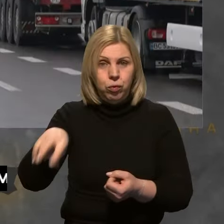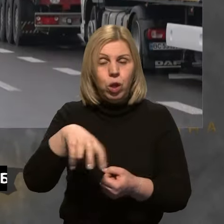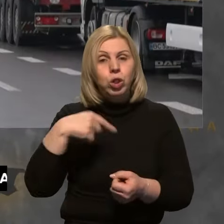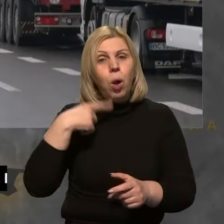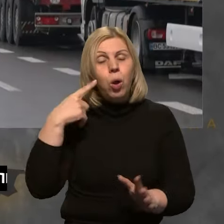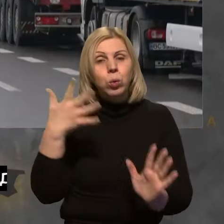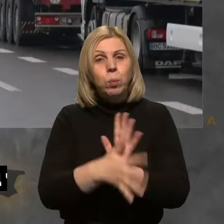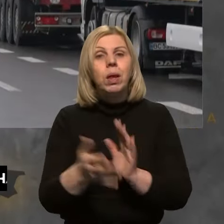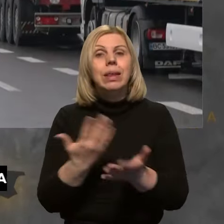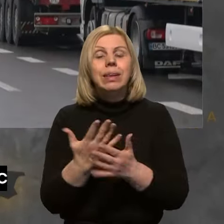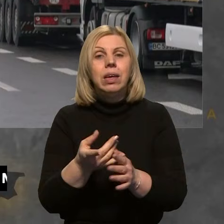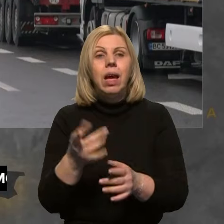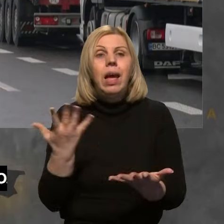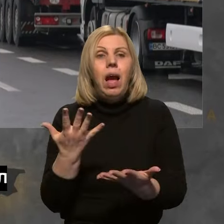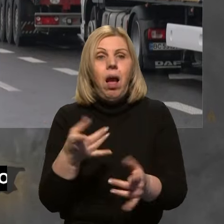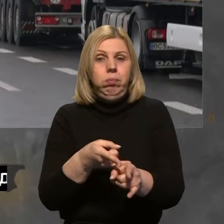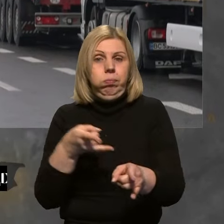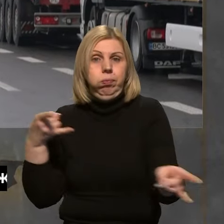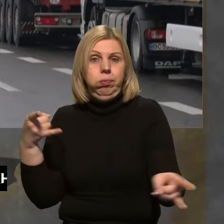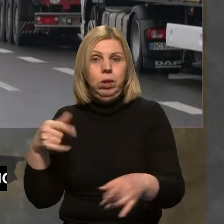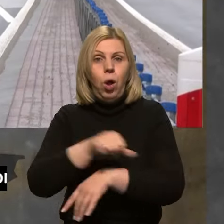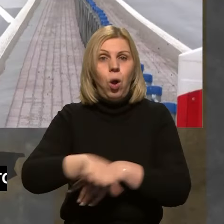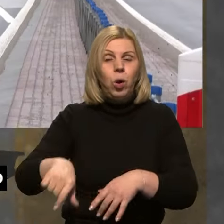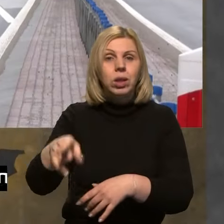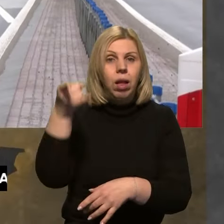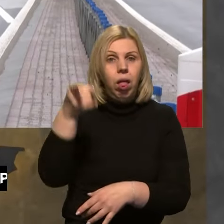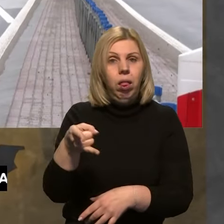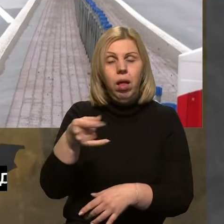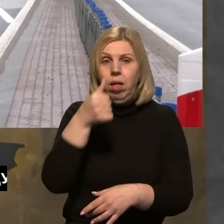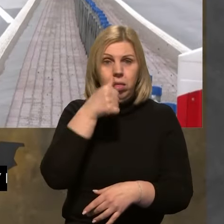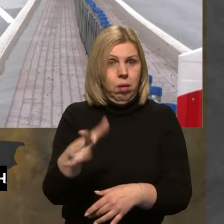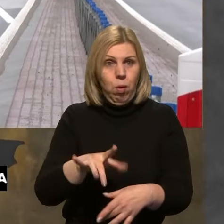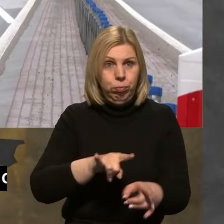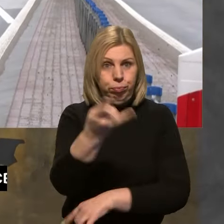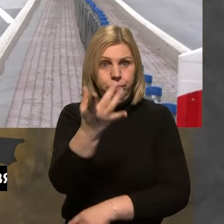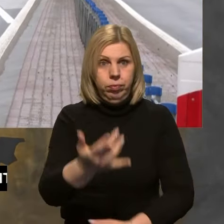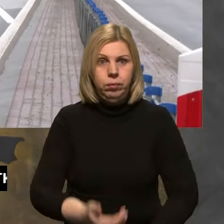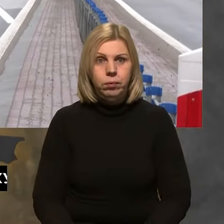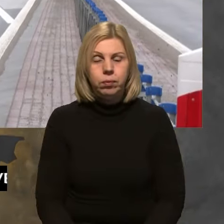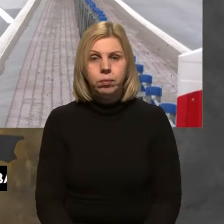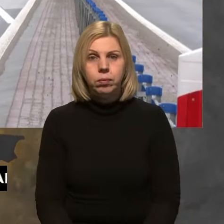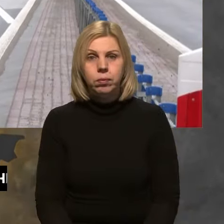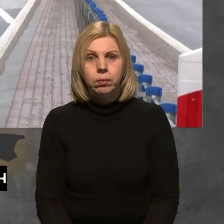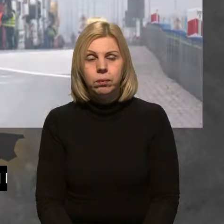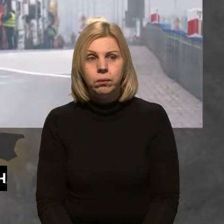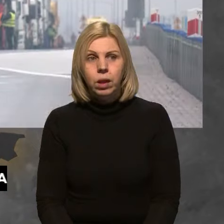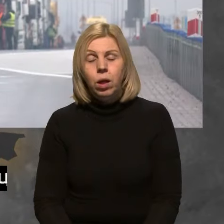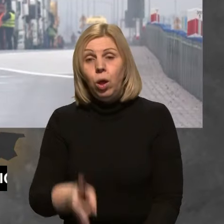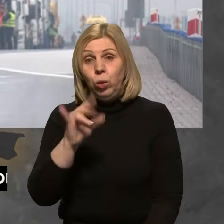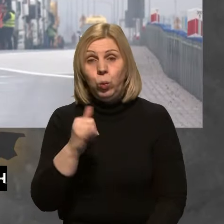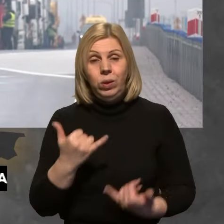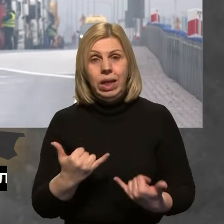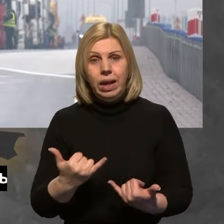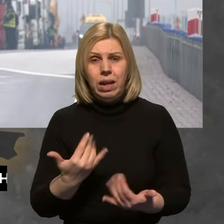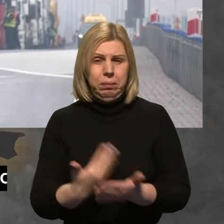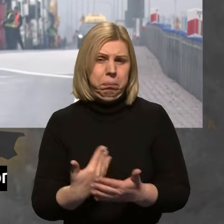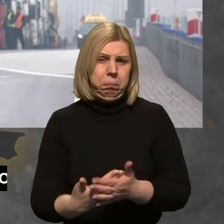розуміли, наприклад, яка кількість автомобілів на кордоні стоїть і не може ніяк потрапити? Ну, наразі, десь